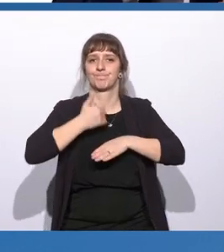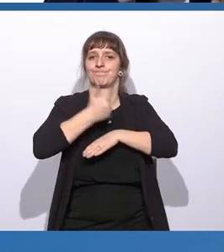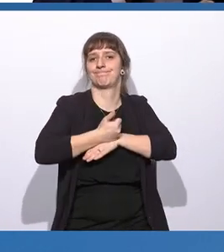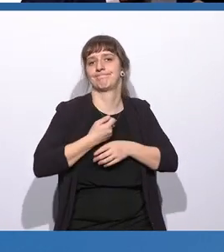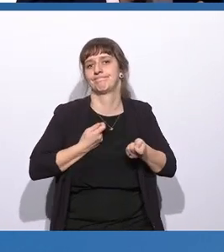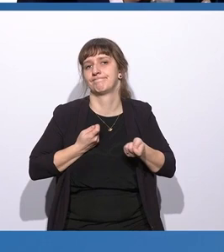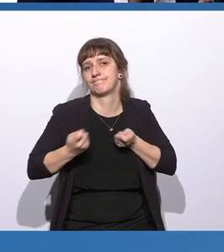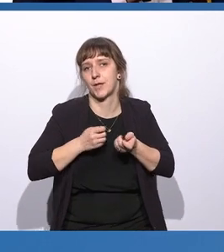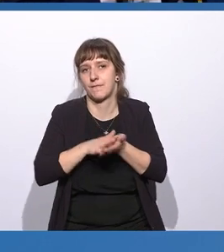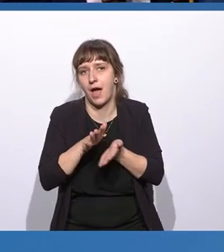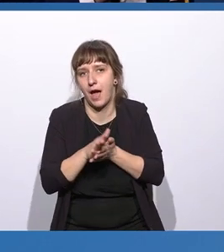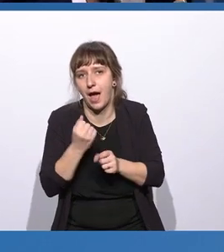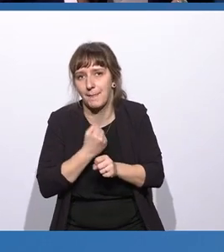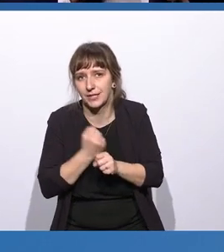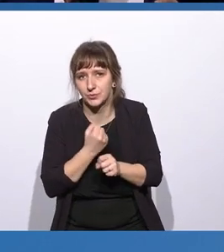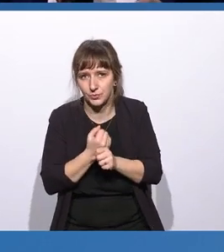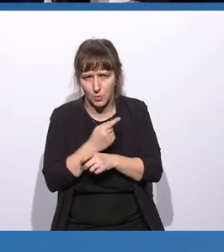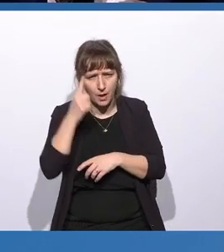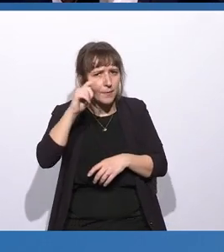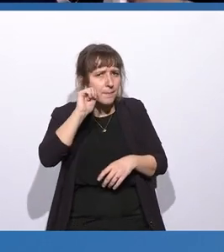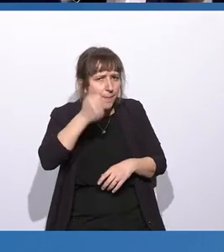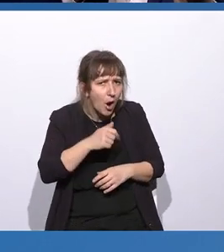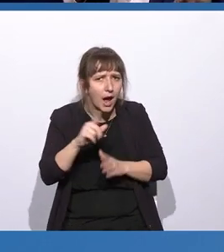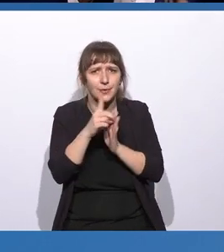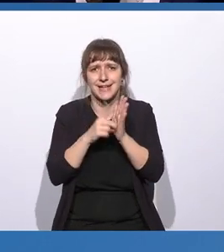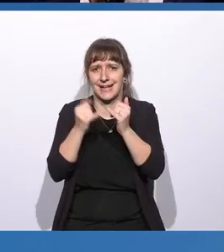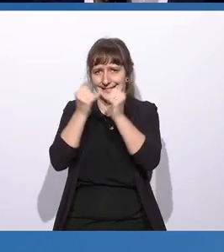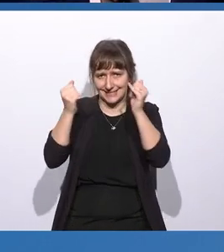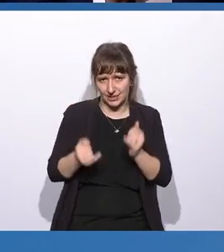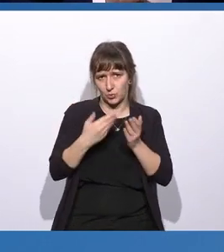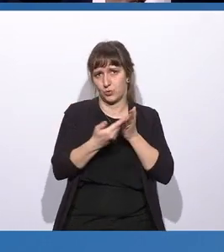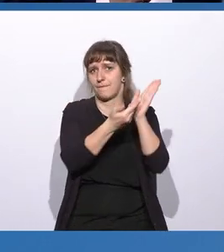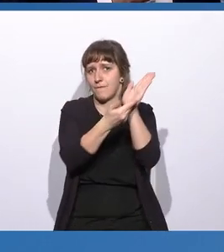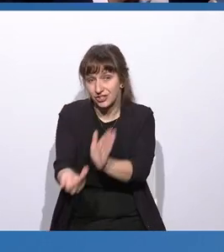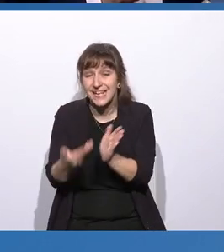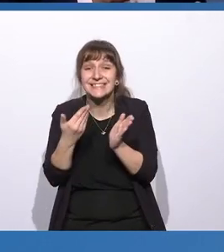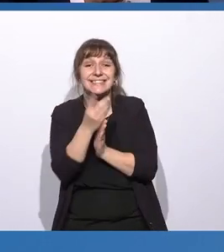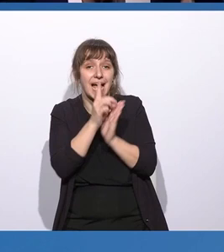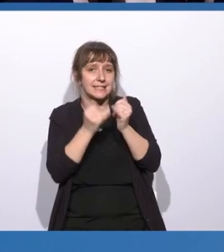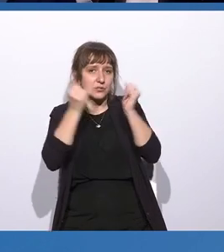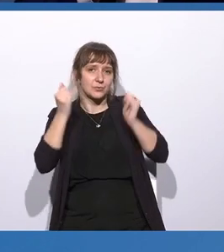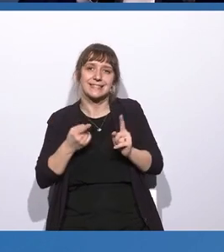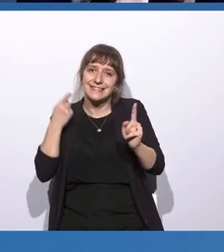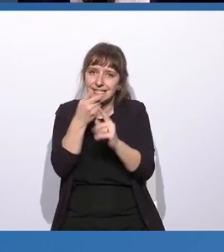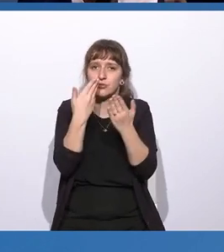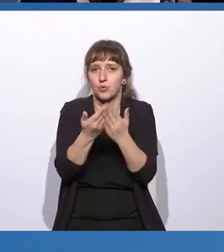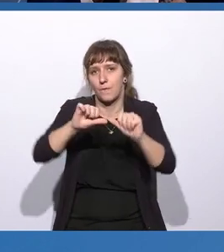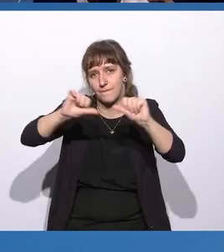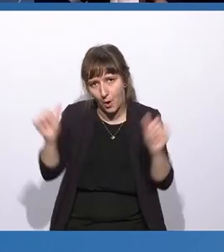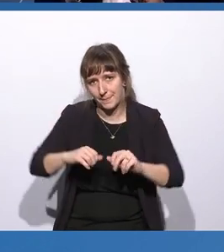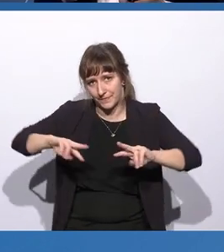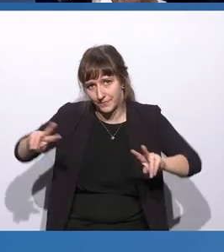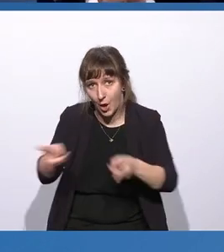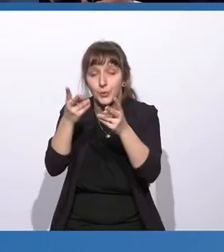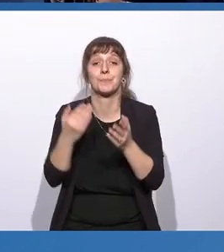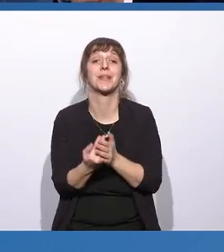Vielleicht ist das auch ein Link. Morgen wird ja, glaube ich, auch das Dateninstitut vorgestellt. Dort sollen ja solche Varianten auch gefördert werden. In diesem Datentreuhänder